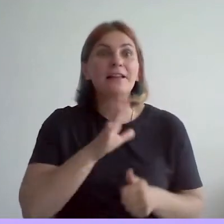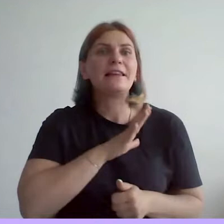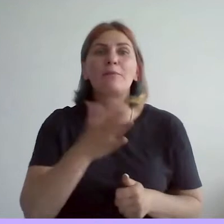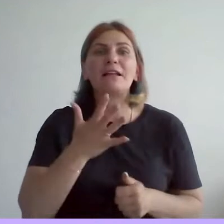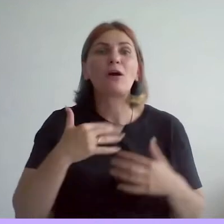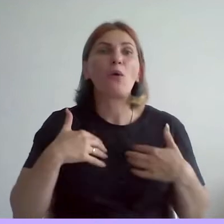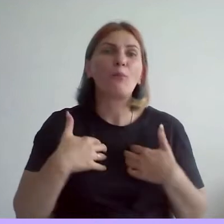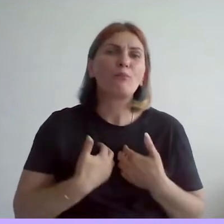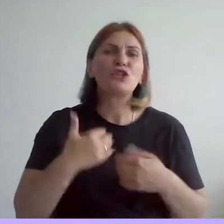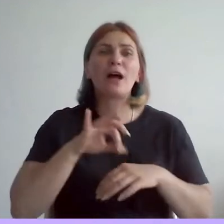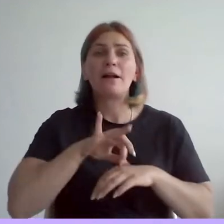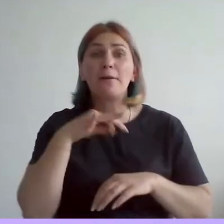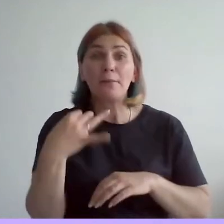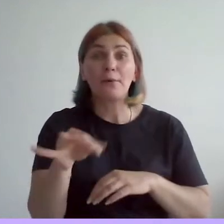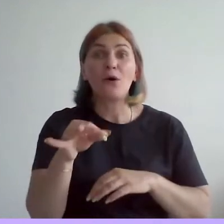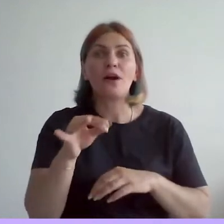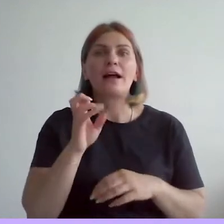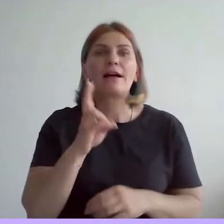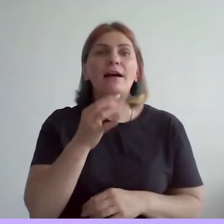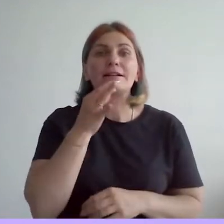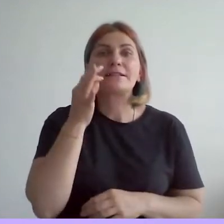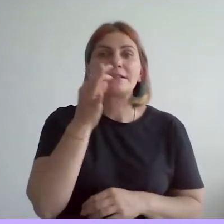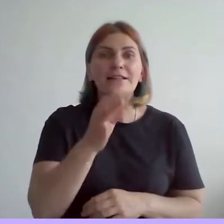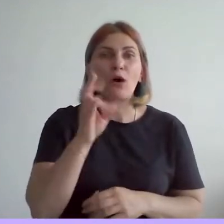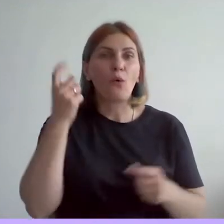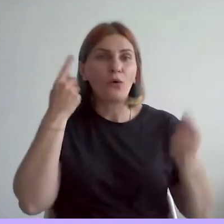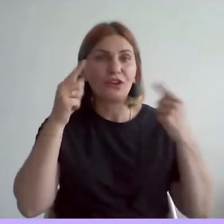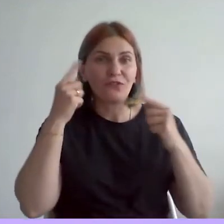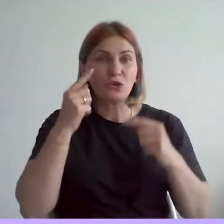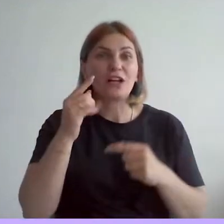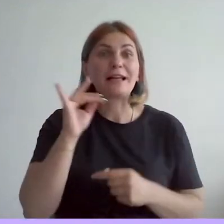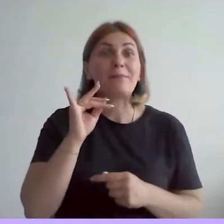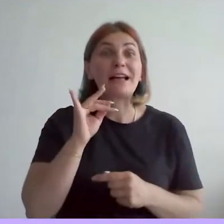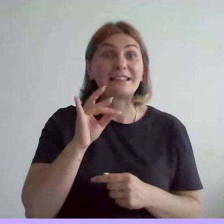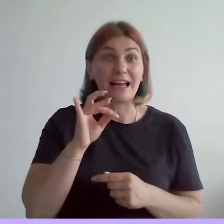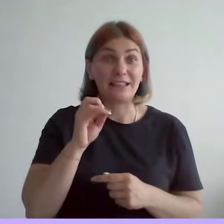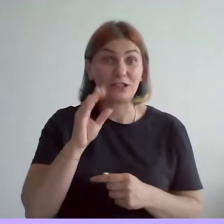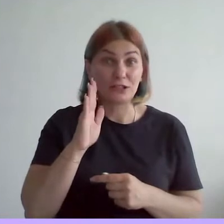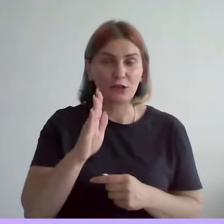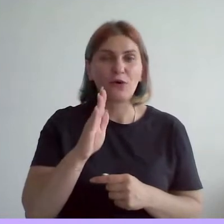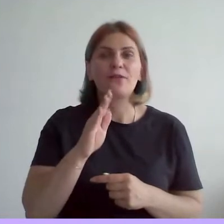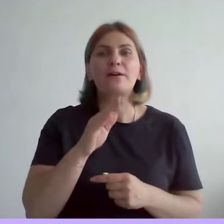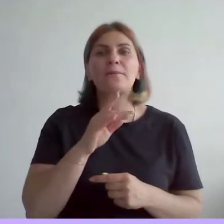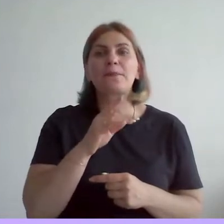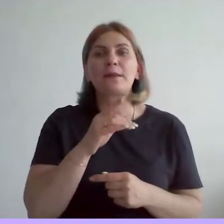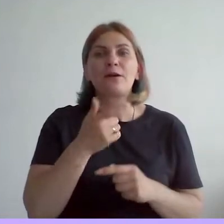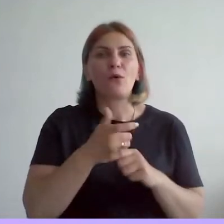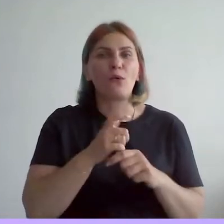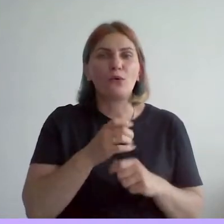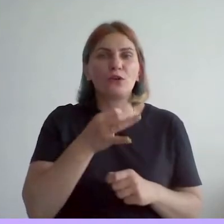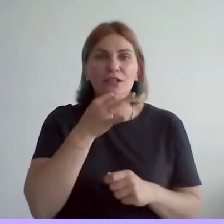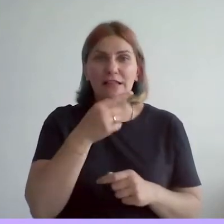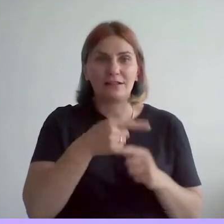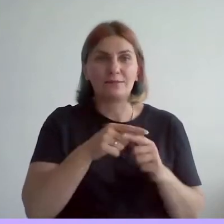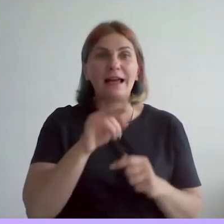никакой боли. Как сказал о творчестве импрессионистов знаменитый искусствовед Паула Волкова, мне просто очень нравится это определение,